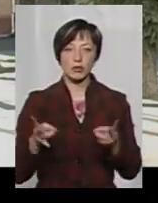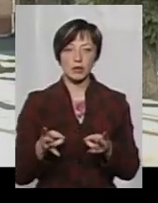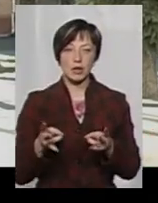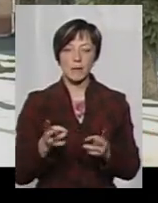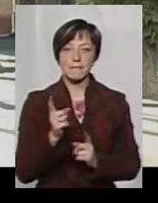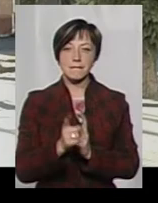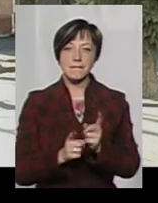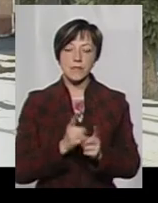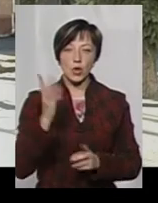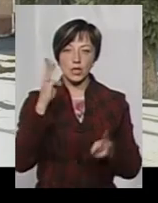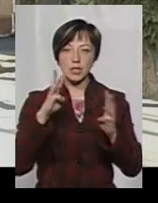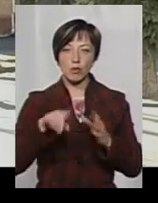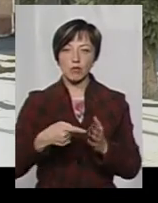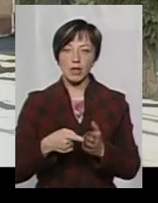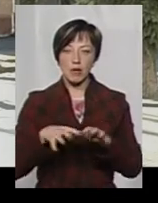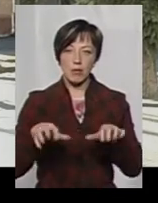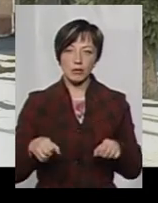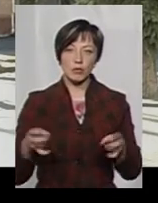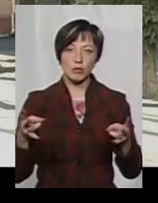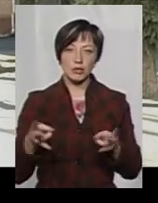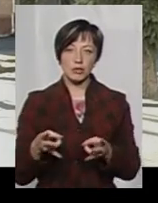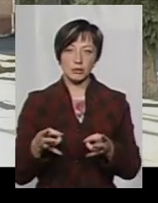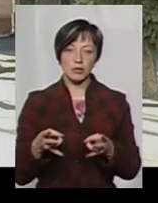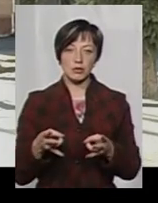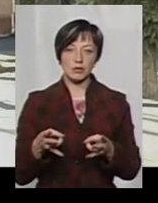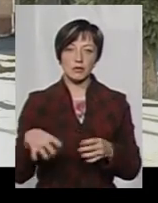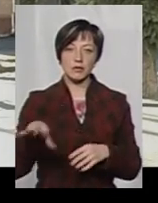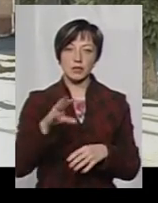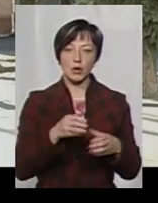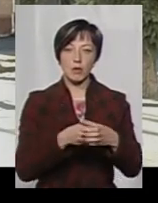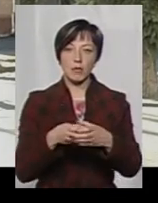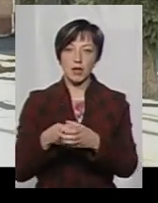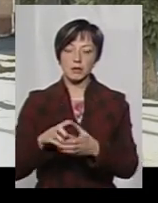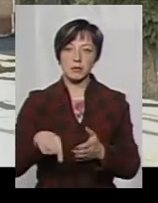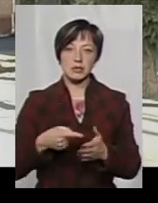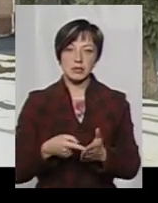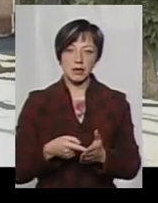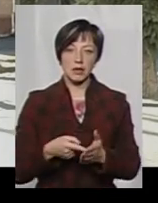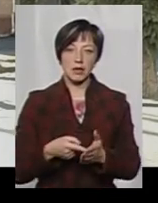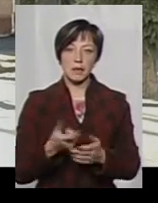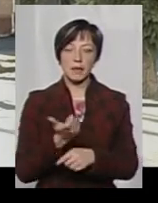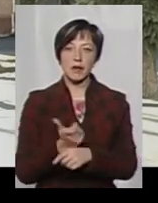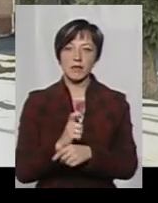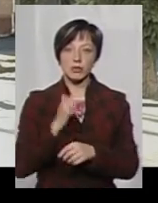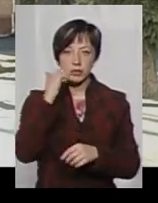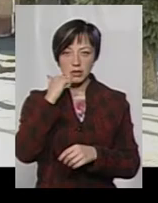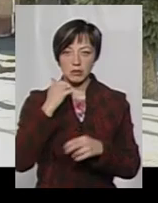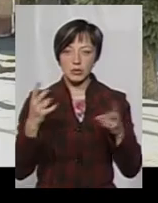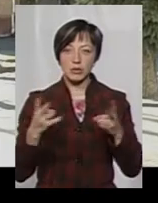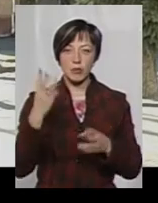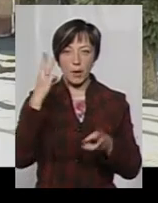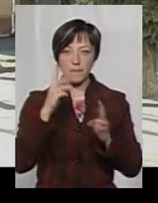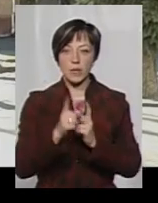модернізації, комунальне майно, яке також майже у всіх громадах, у всіх містах переважно застаріло і потребує